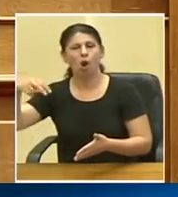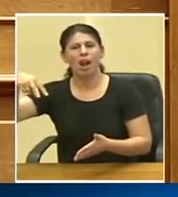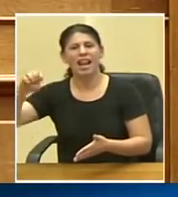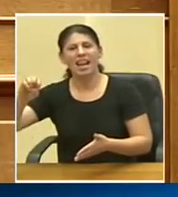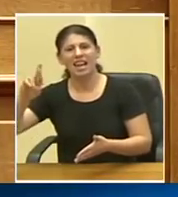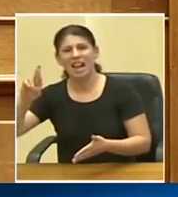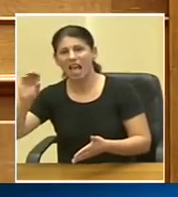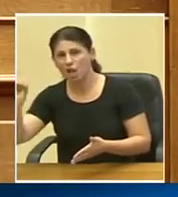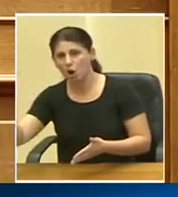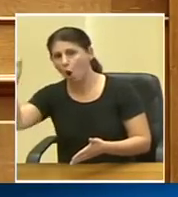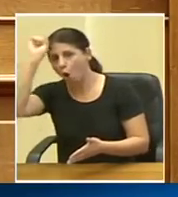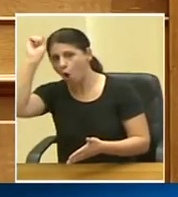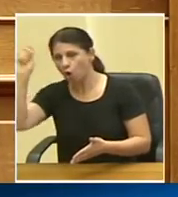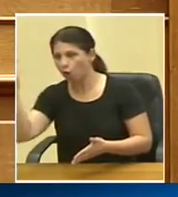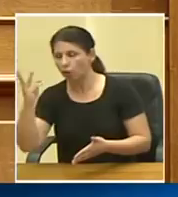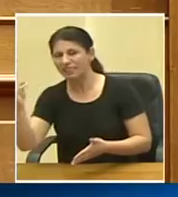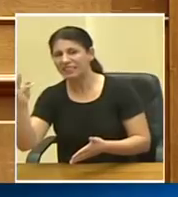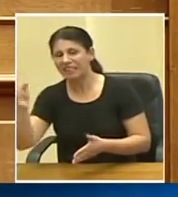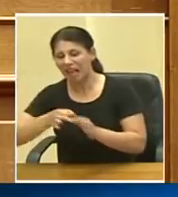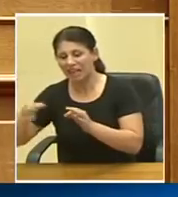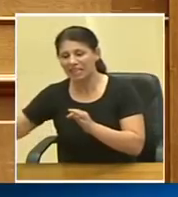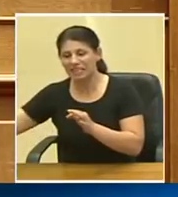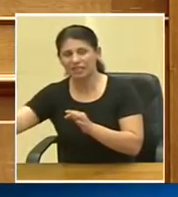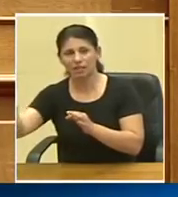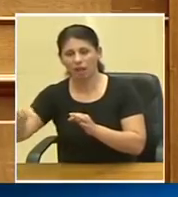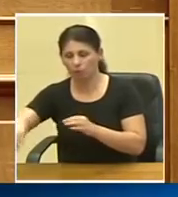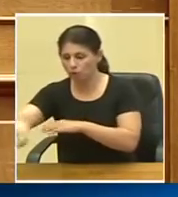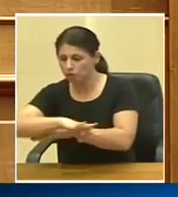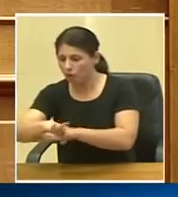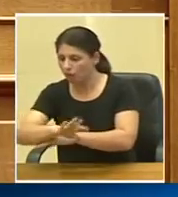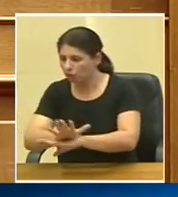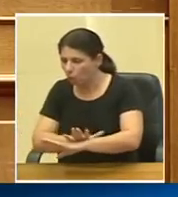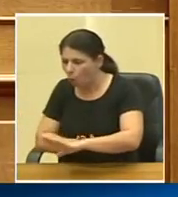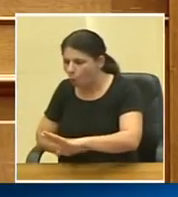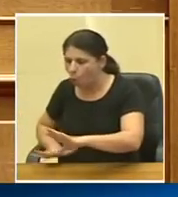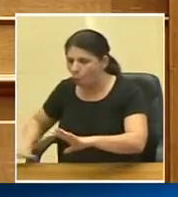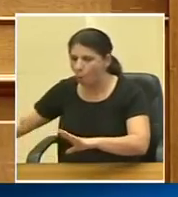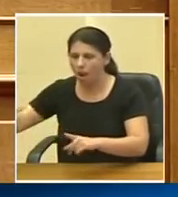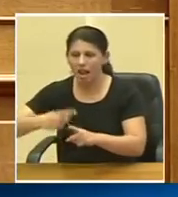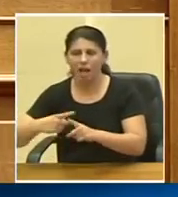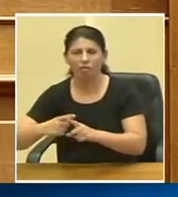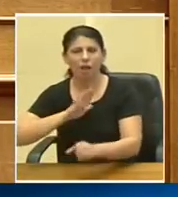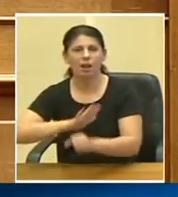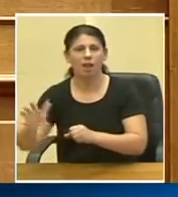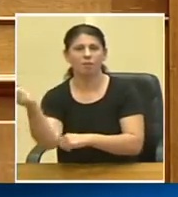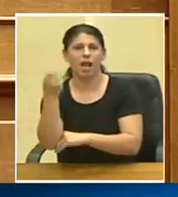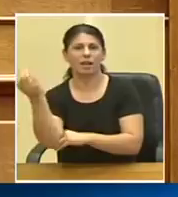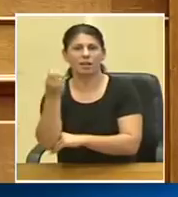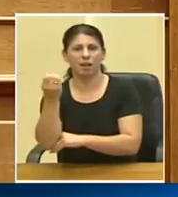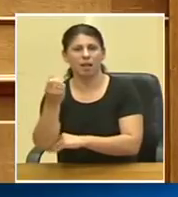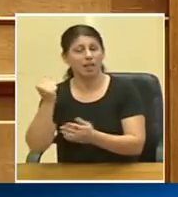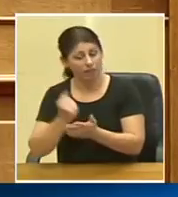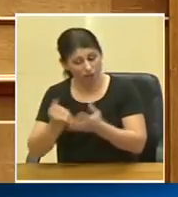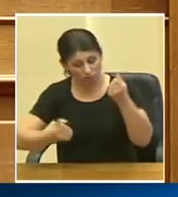ένα σχέδιο κάλυψης όλου του ελλαδικού χώρου, και στο χερσαίο και στο